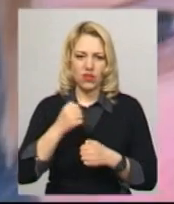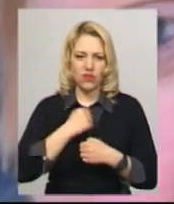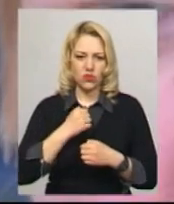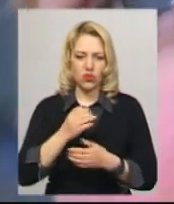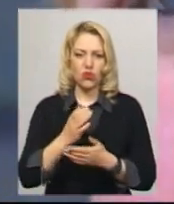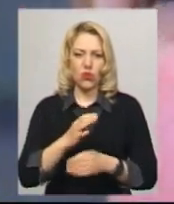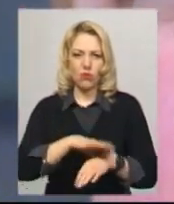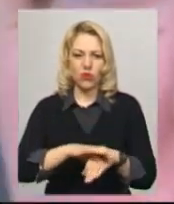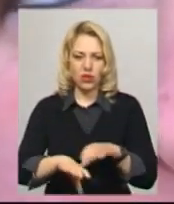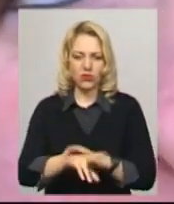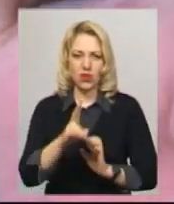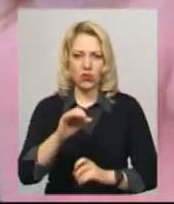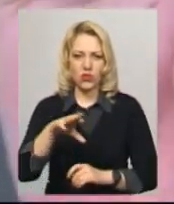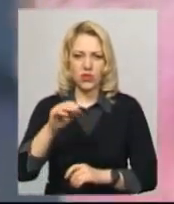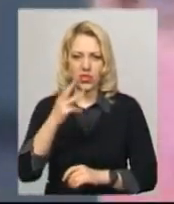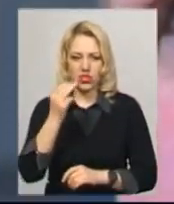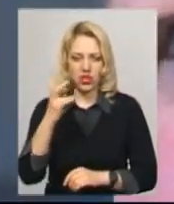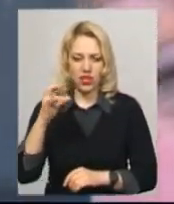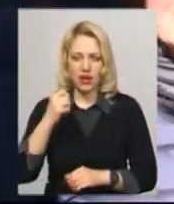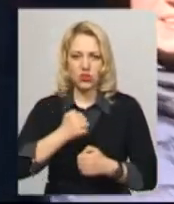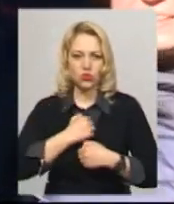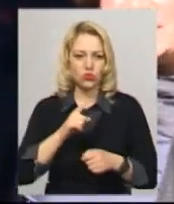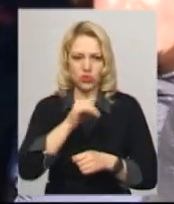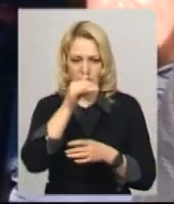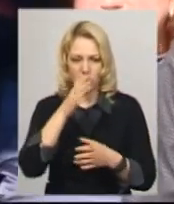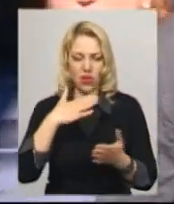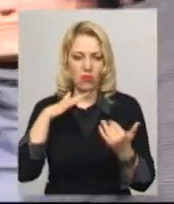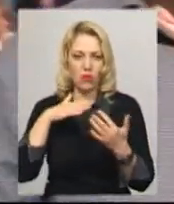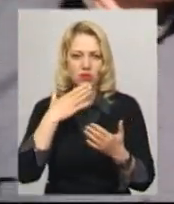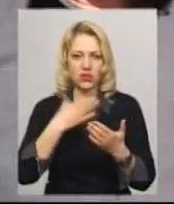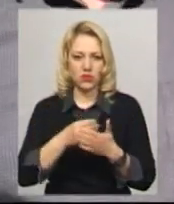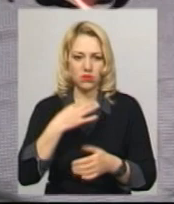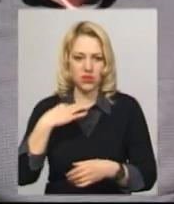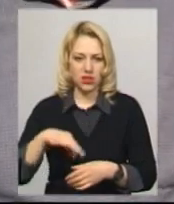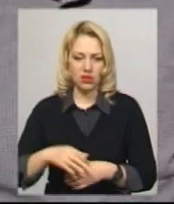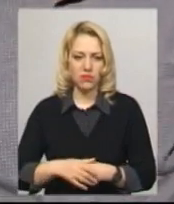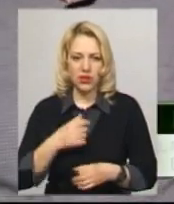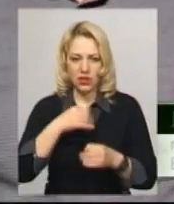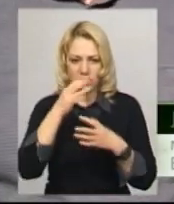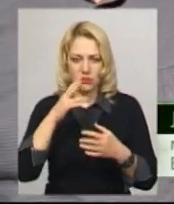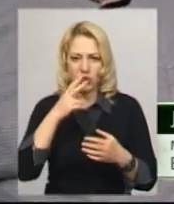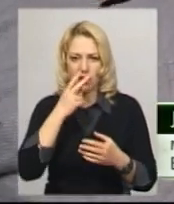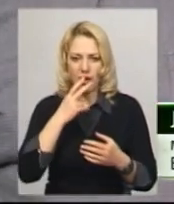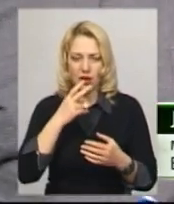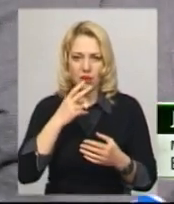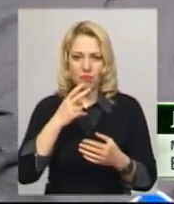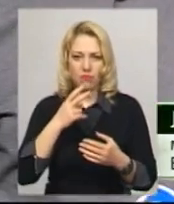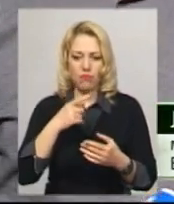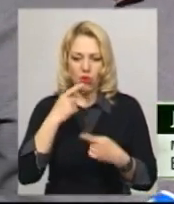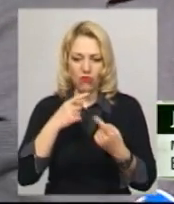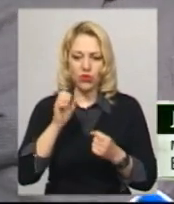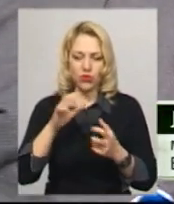Владислава Костишина, каже, шкодує, лише що не змогла поговорити з сином. Не змогла поговорити, але зуміла його обняти,